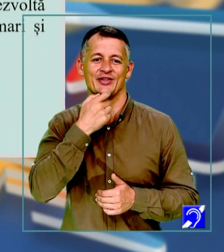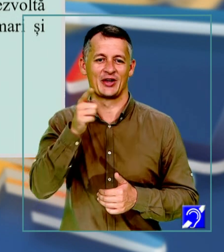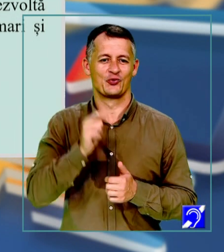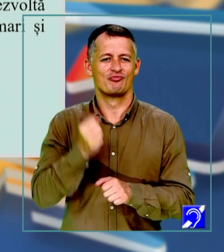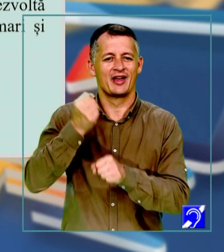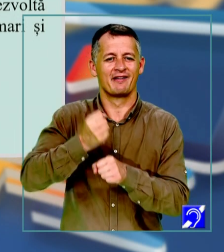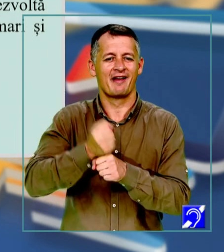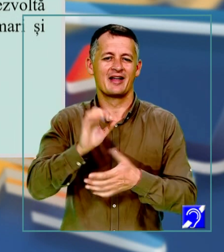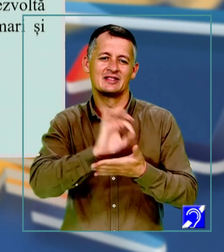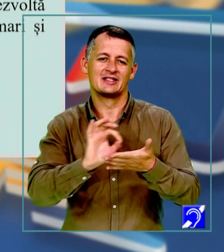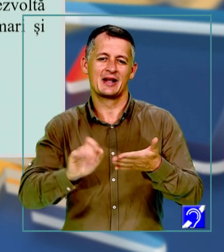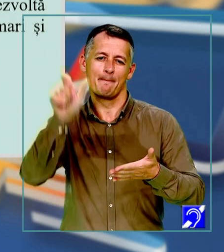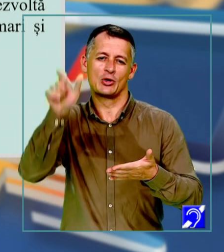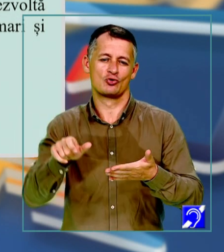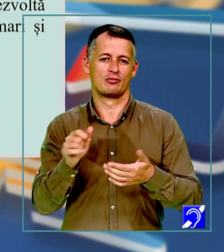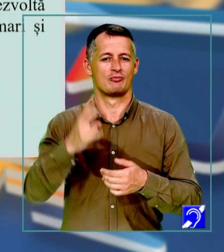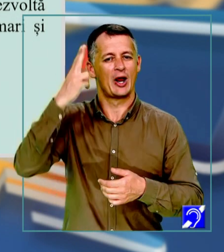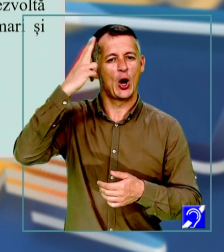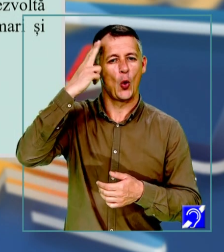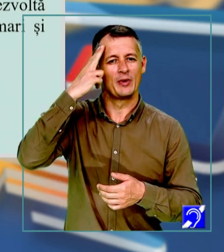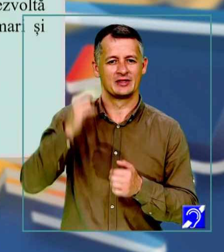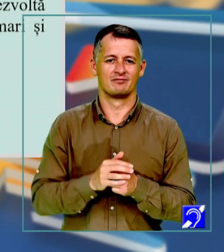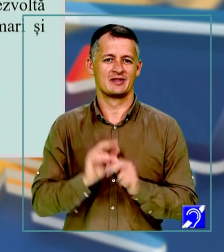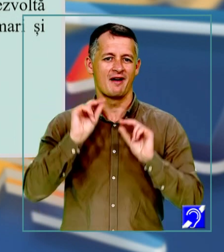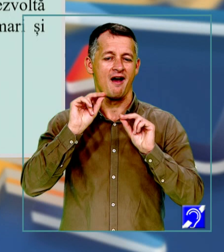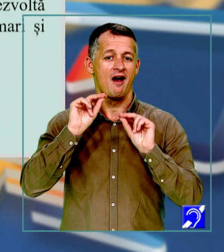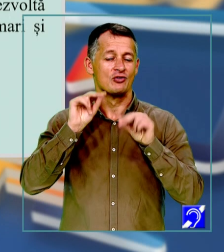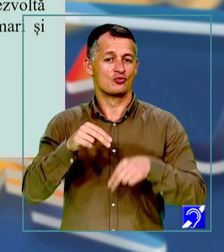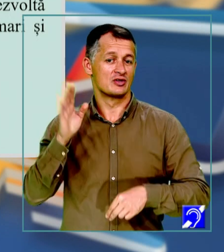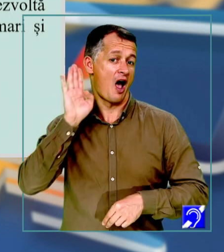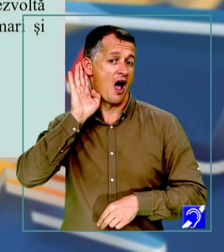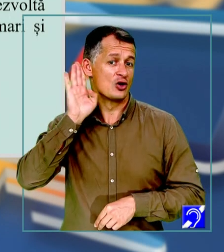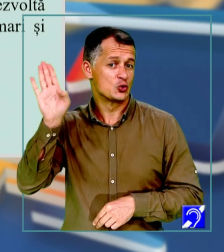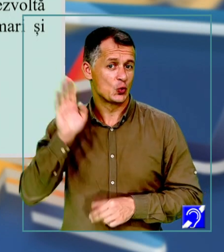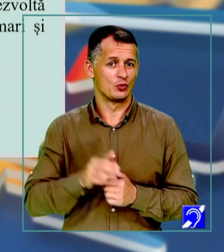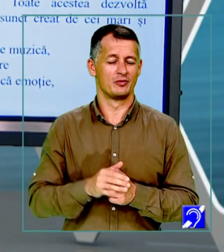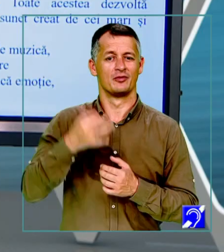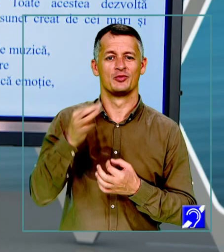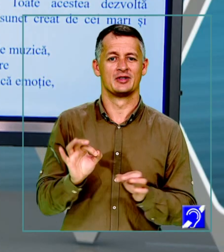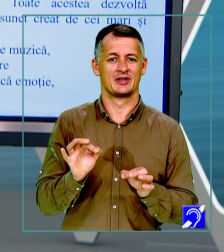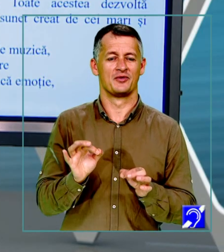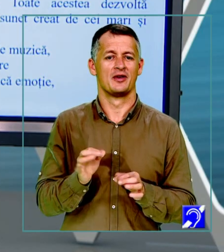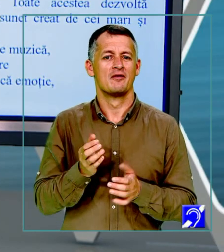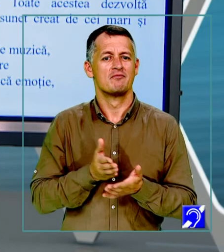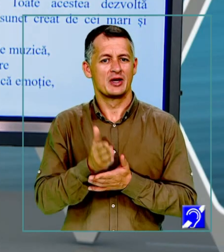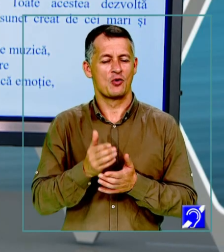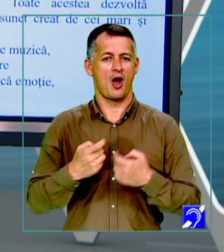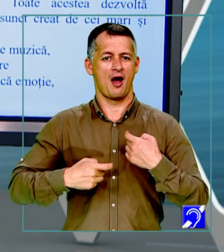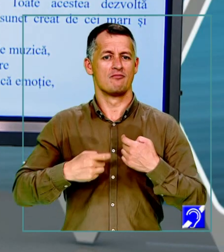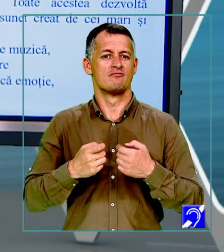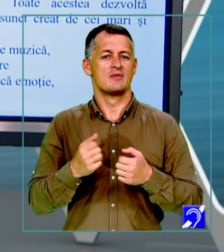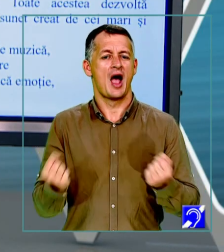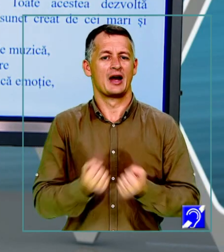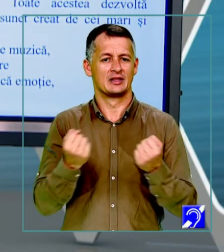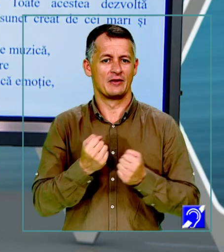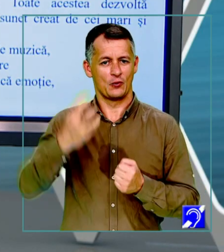creațiile compozitorilor renumiți, să asculte un sunet cu tot sufletul, să fie interactiv cultural și să demonstreze motoul,